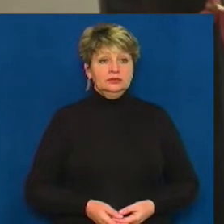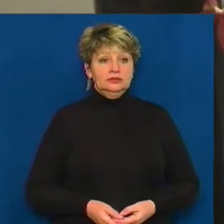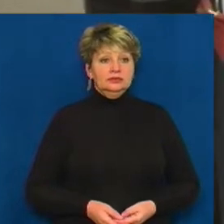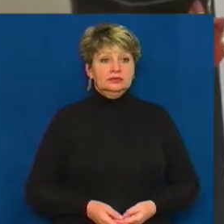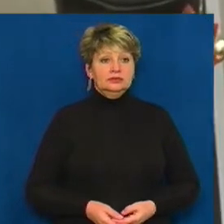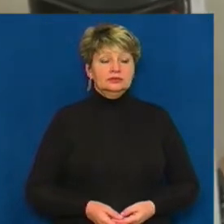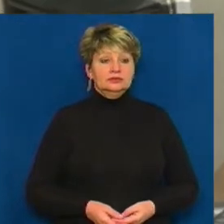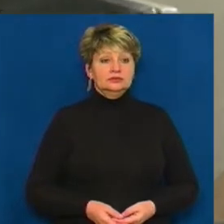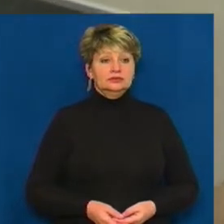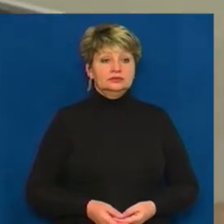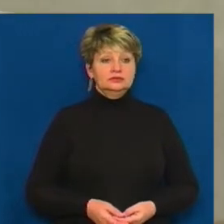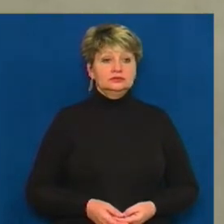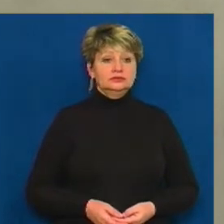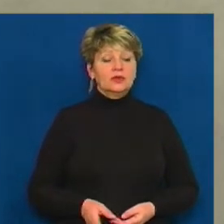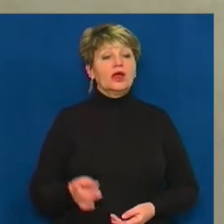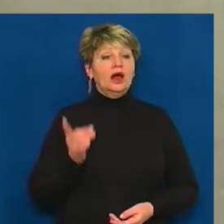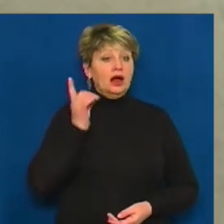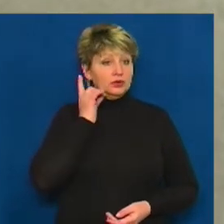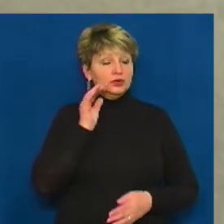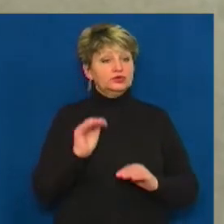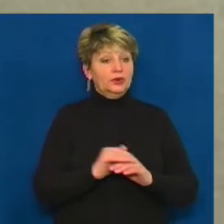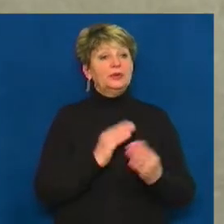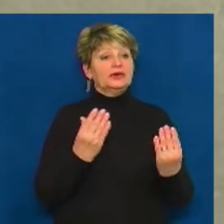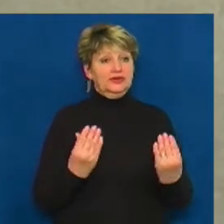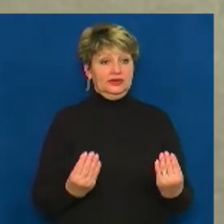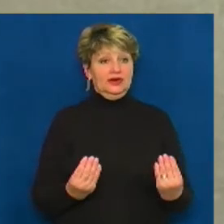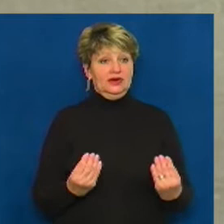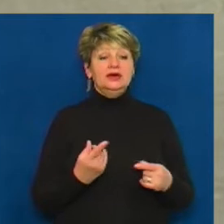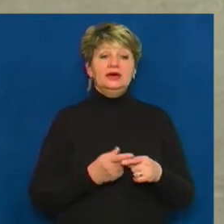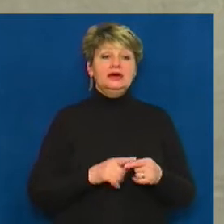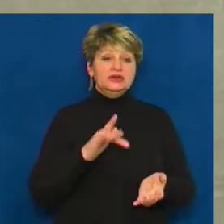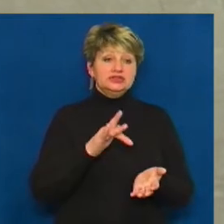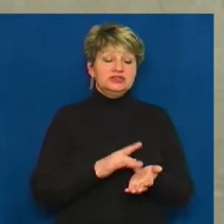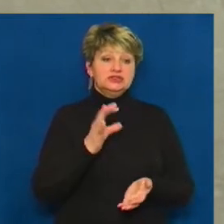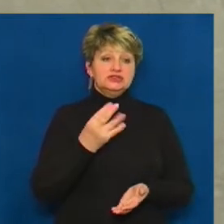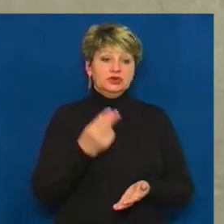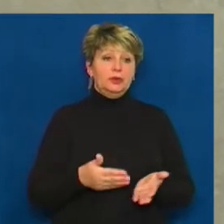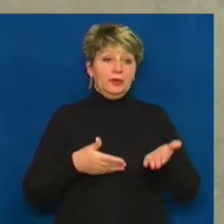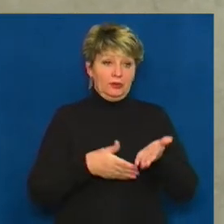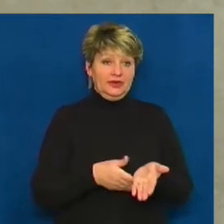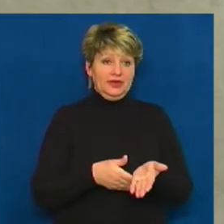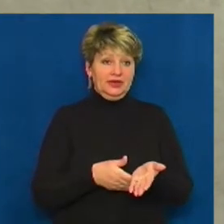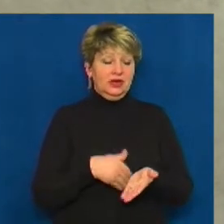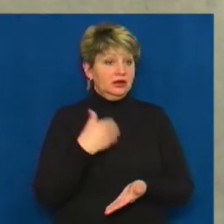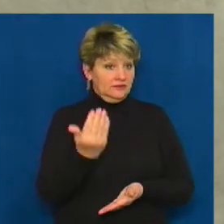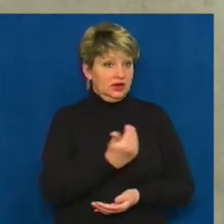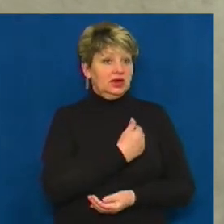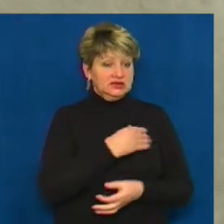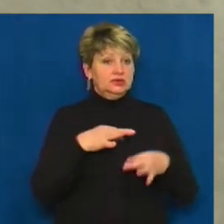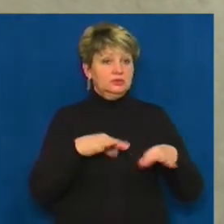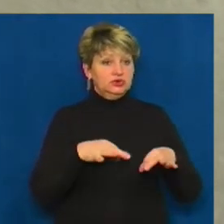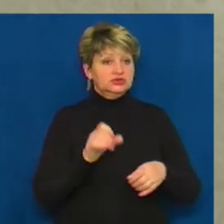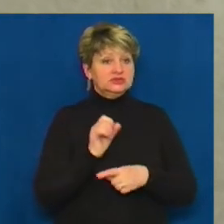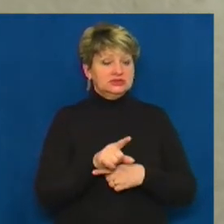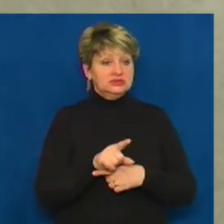Алло, доброго дня. Це центр соціальної допомоги. Ви хотіли машинку замовити?